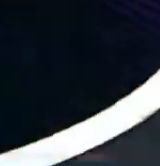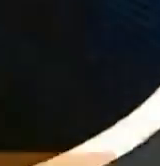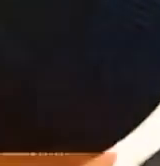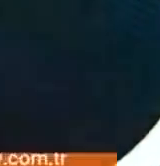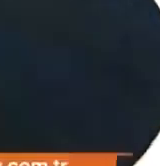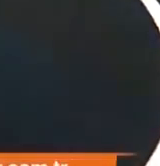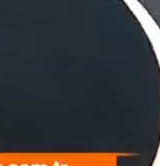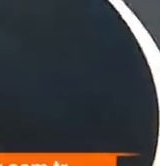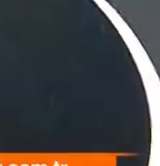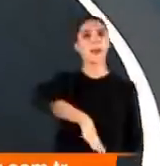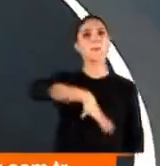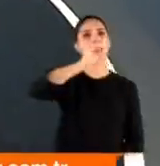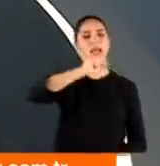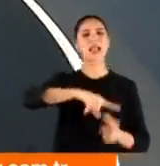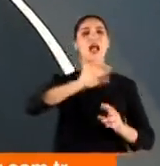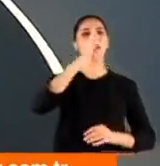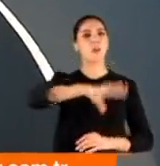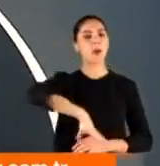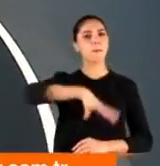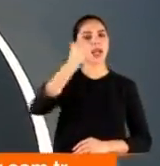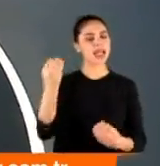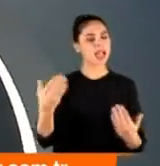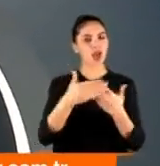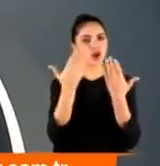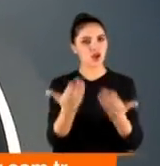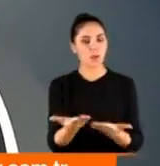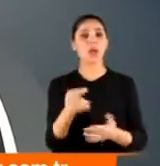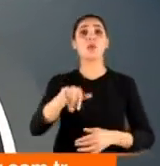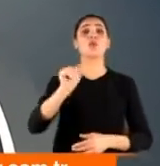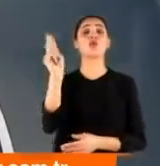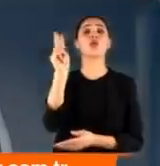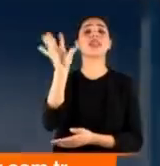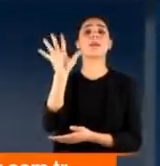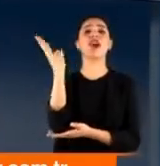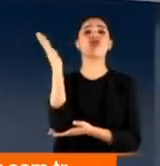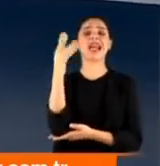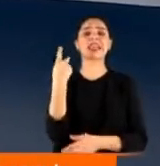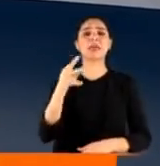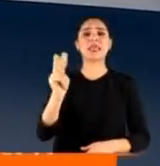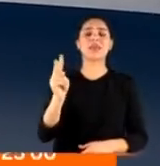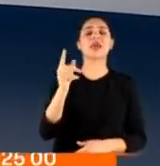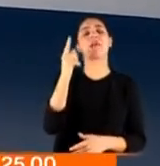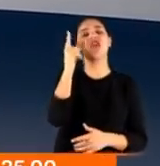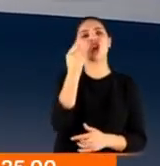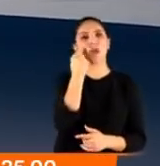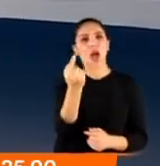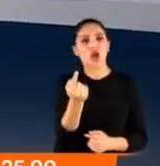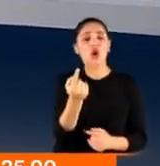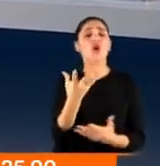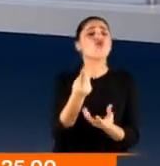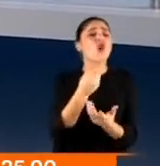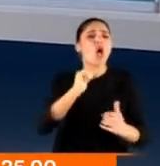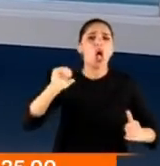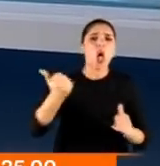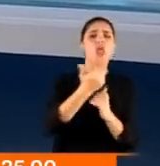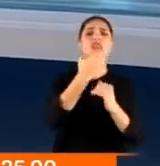Haberin Merkezi'nden, ATV Haber Merkezi'nden iyi akşamlar. Bugün 25 Kasım 2020, Çarşamba. Dolu